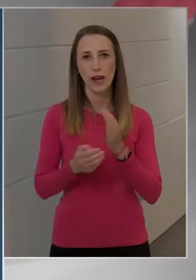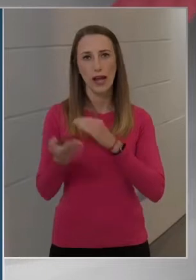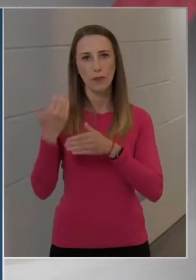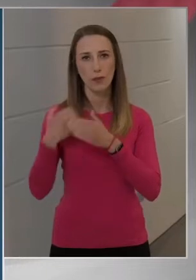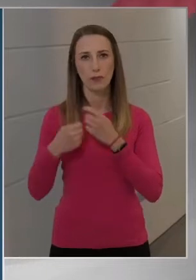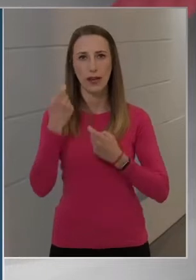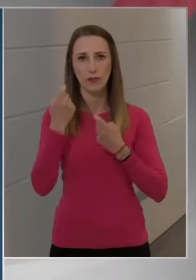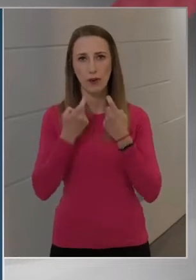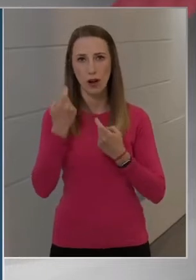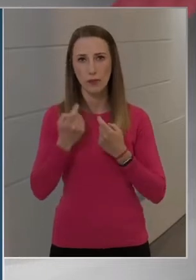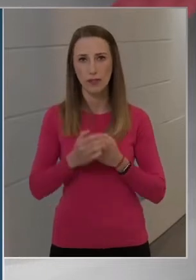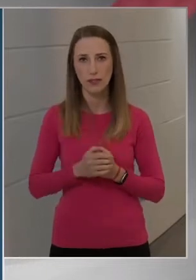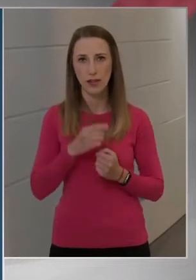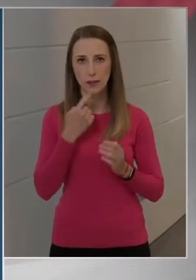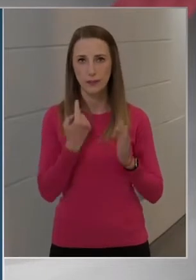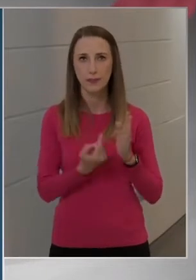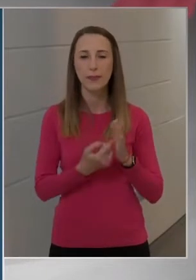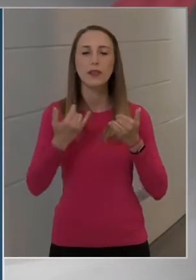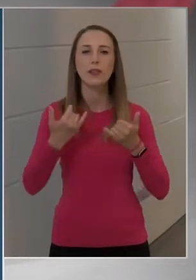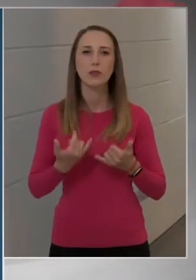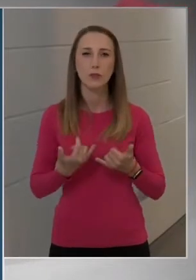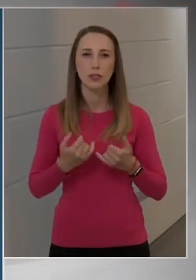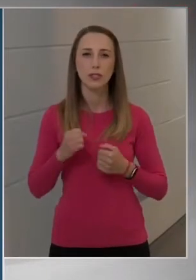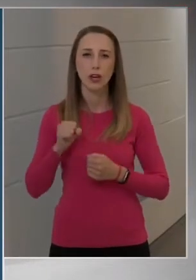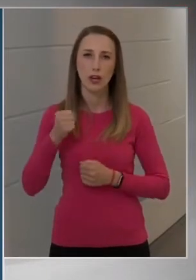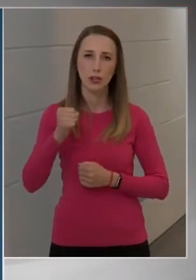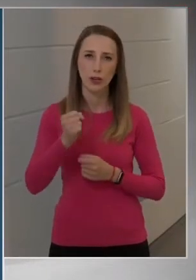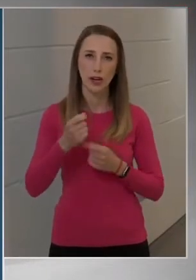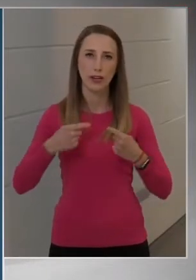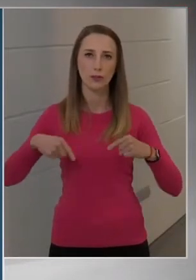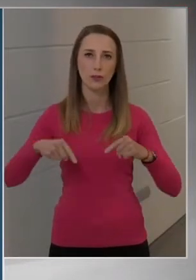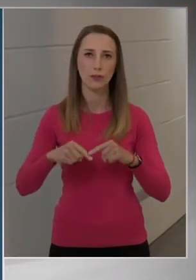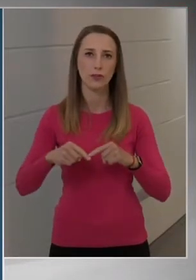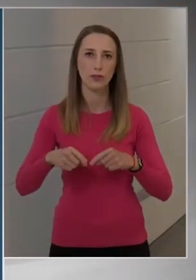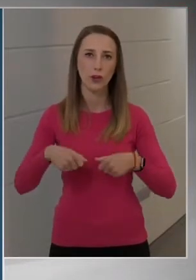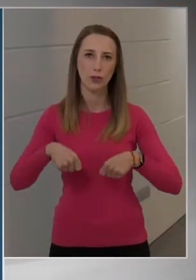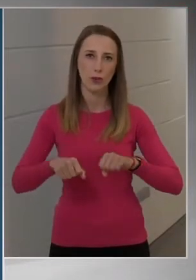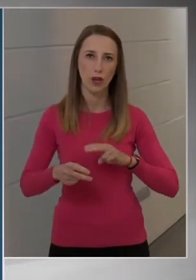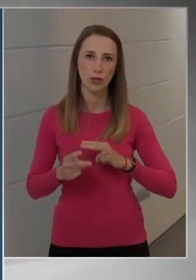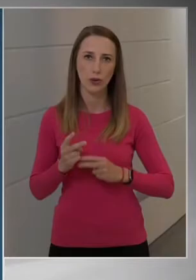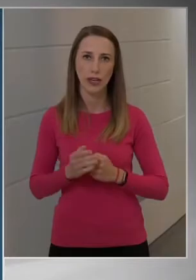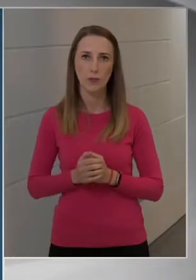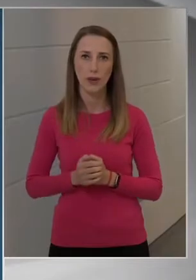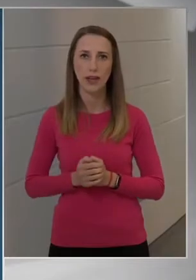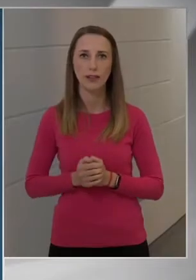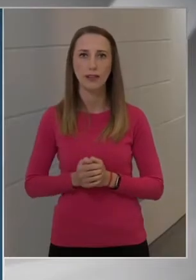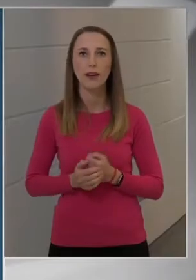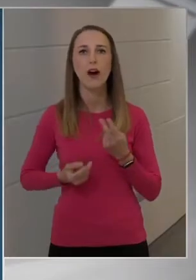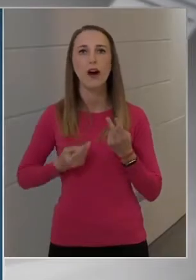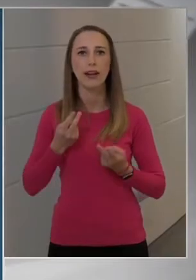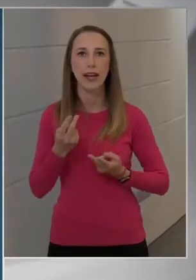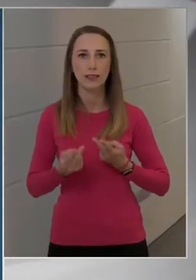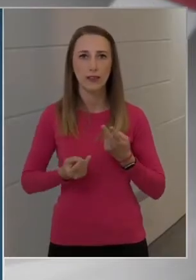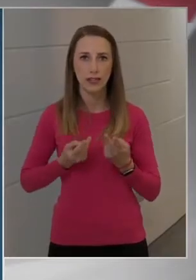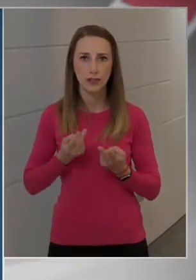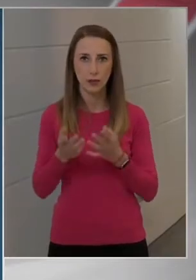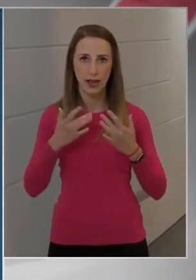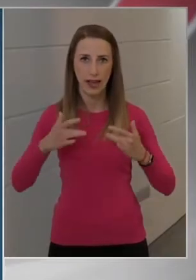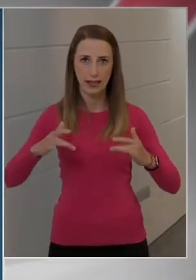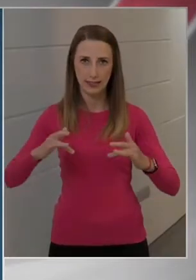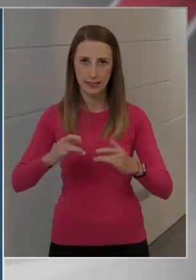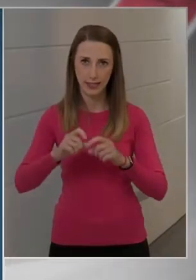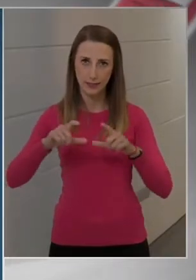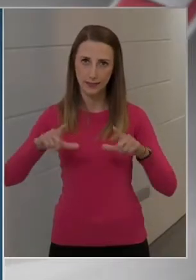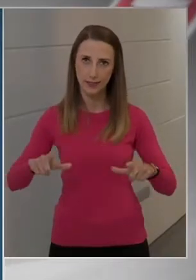és most is arra törekszünk, hogy tulajdonképpen ez a kedvező helyzet